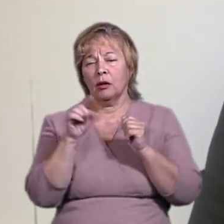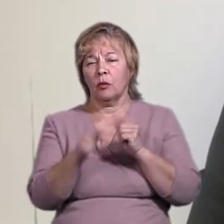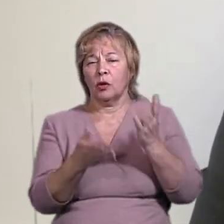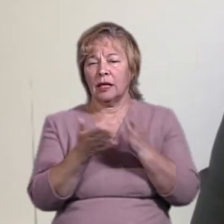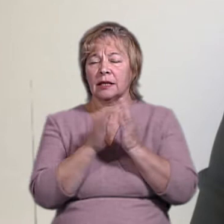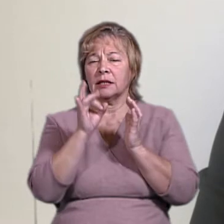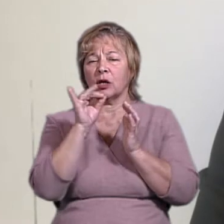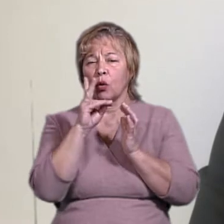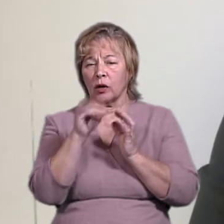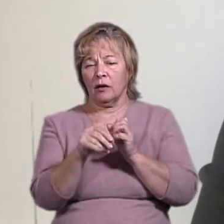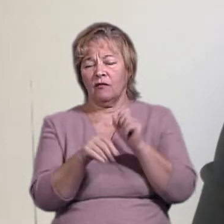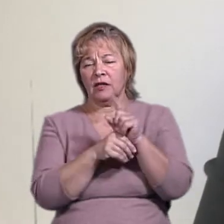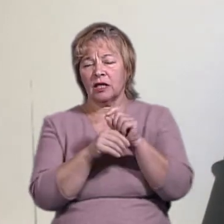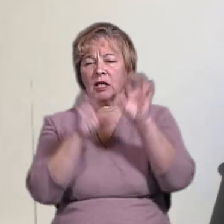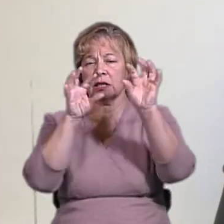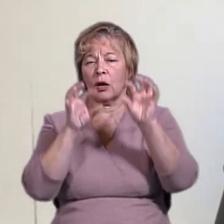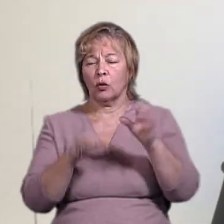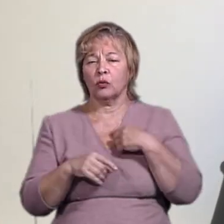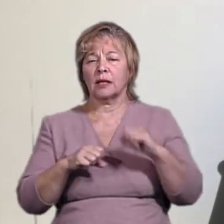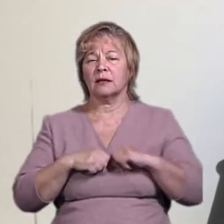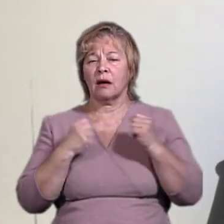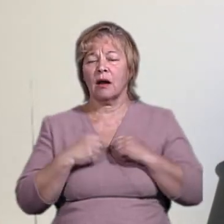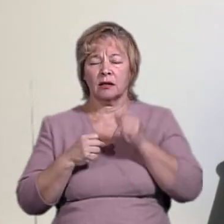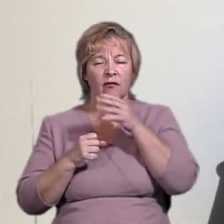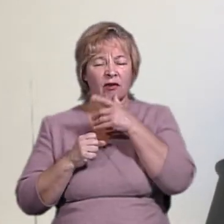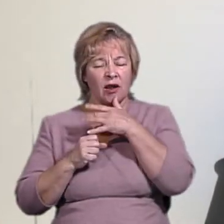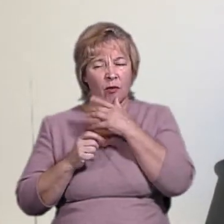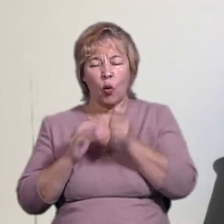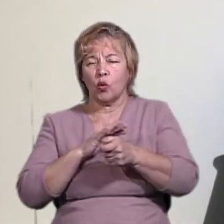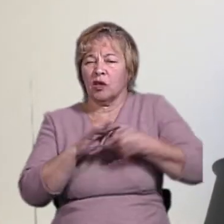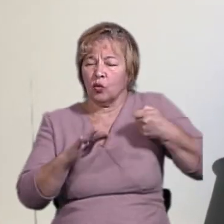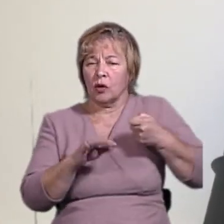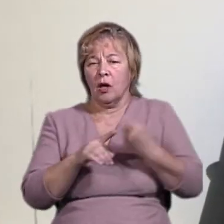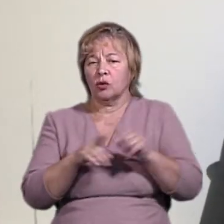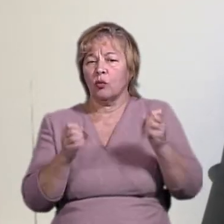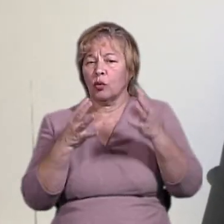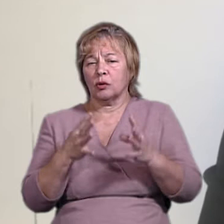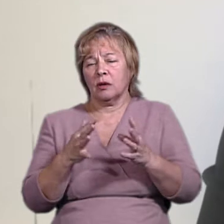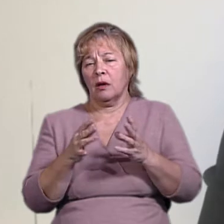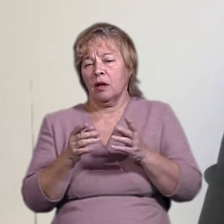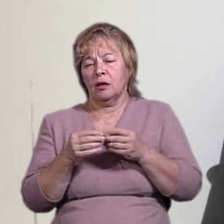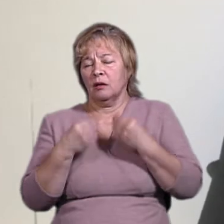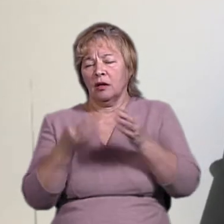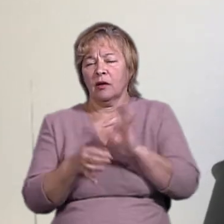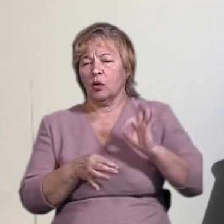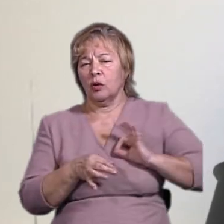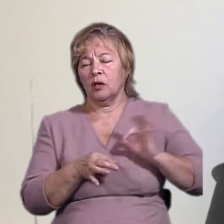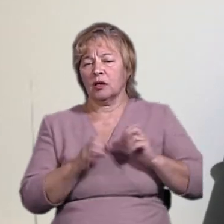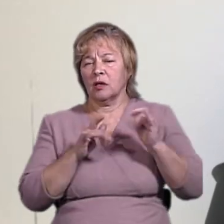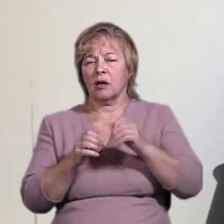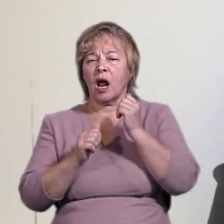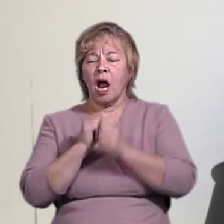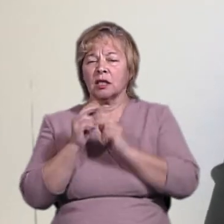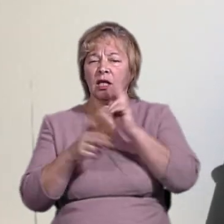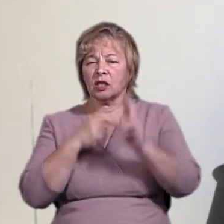строки, визначені законом. Нас намагаються зараз відволікати від цього процесу, щоб просто не чинити юридичних дій. Кожна